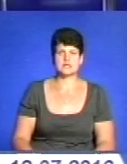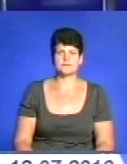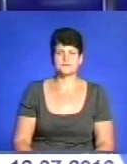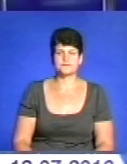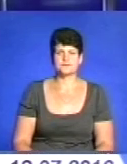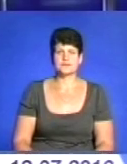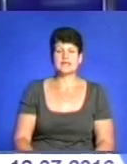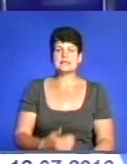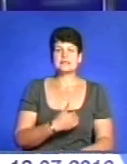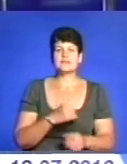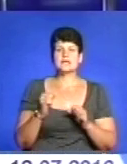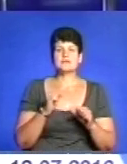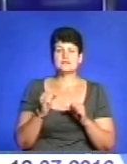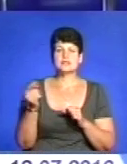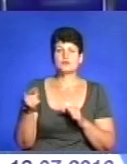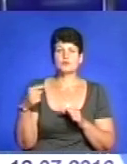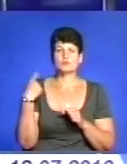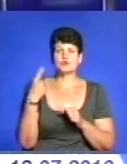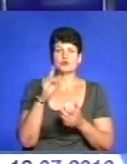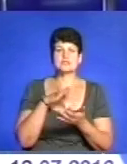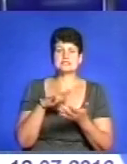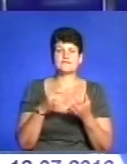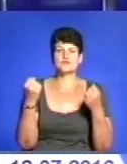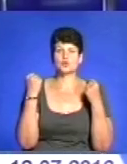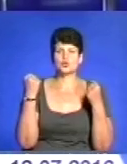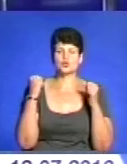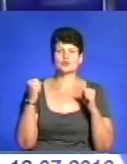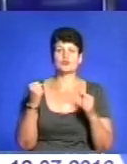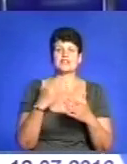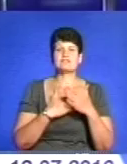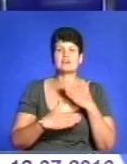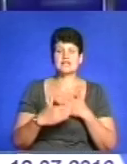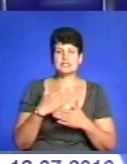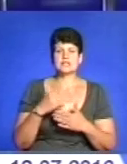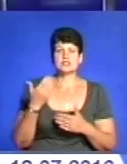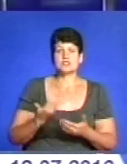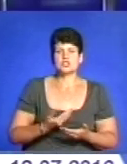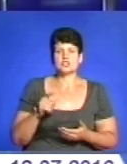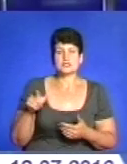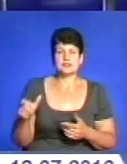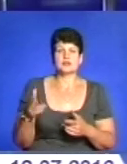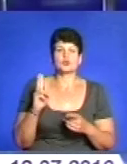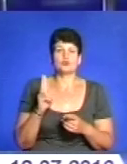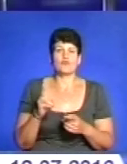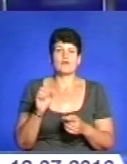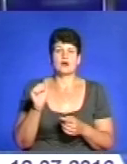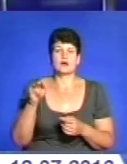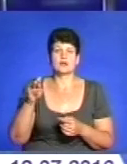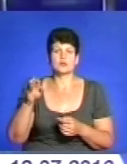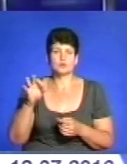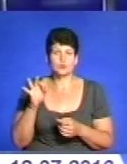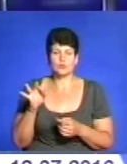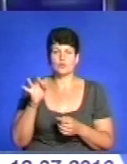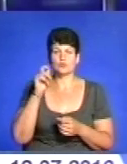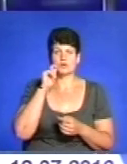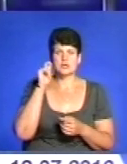З ініціативи керівництва Тернопільського обласного центру фізкультури і спорту інвалідів, жителі краю, які під час антитерористичної операції на Сході